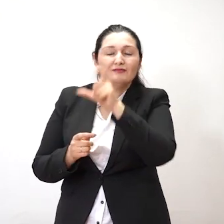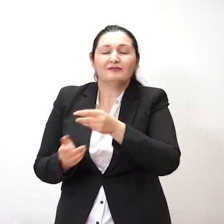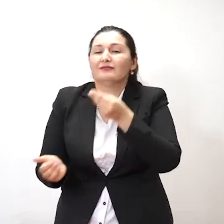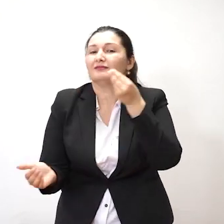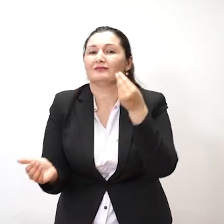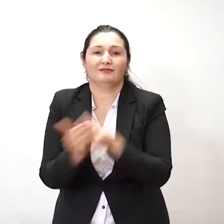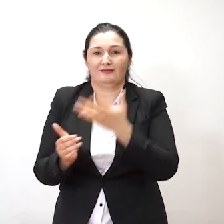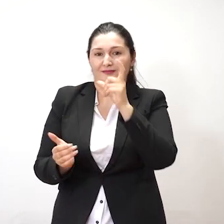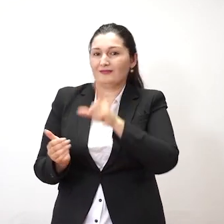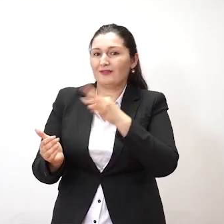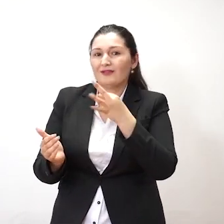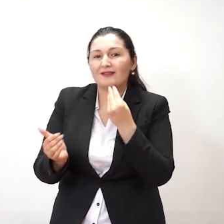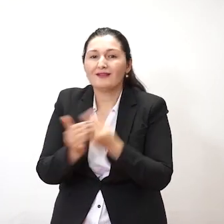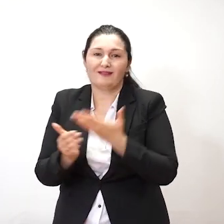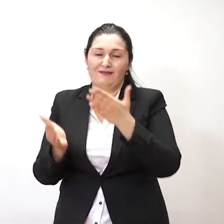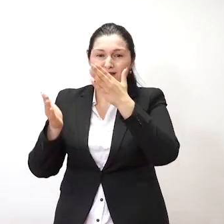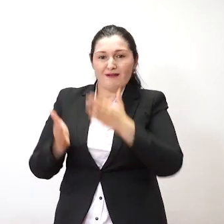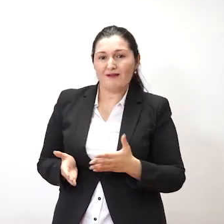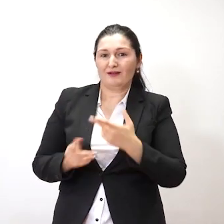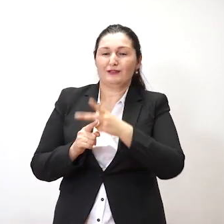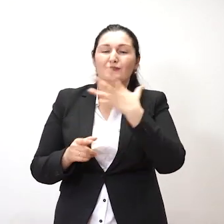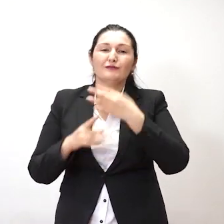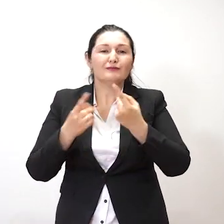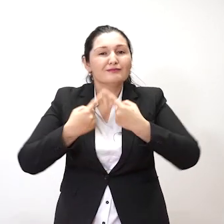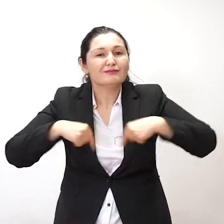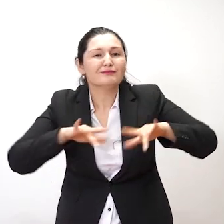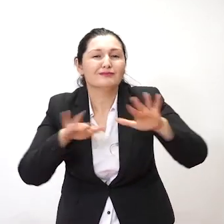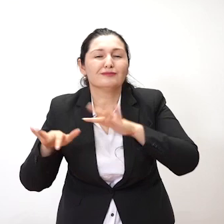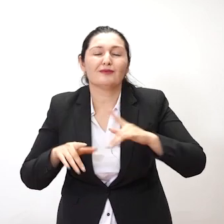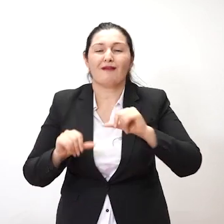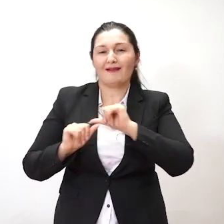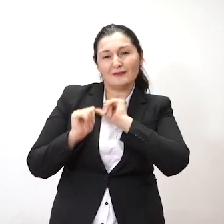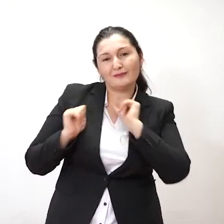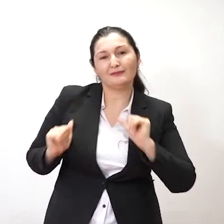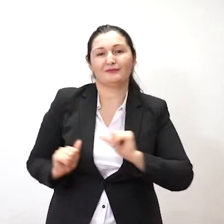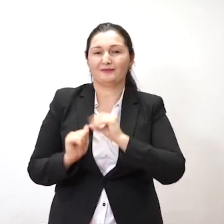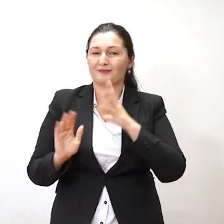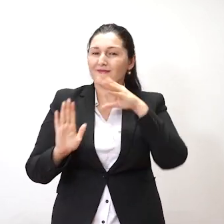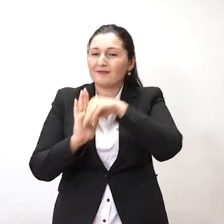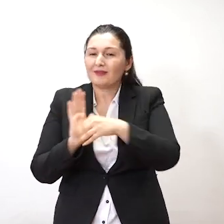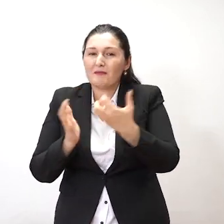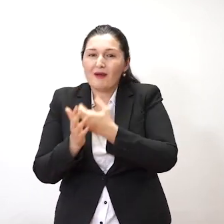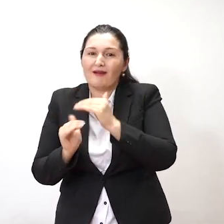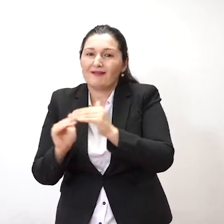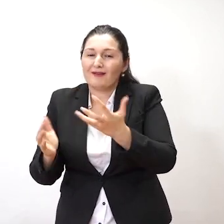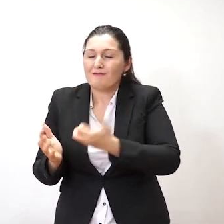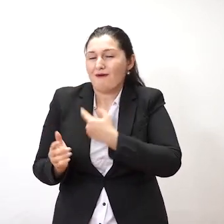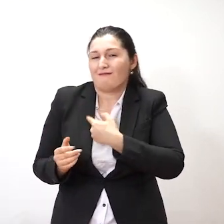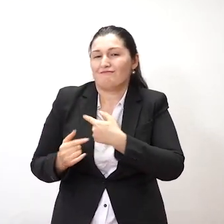نفره نیست. و شما با این راه هم آبروی خودتان زیاد میکنید و هم محبت را در دلی فرزندانتان می پرورید.